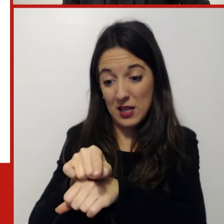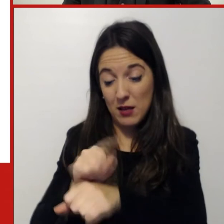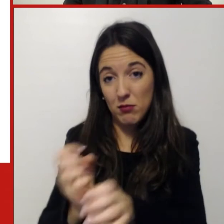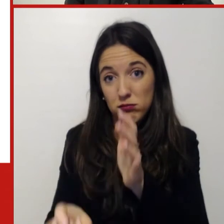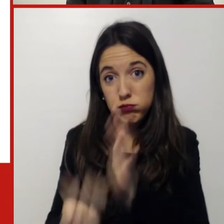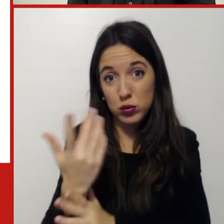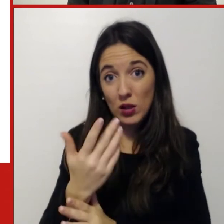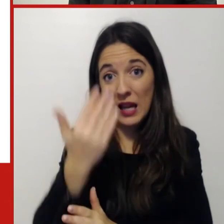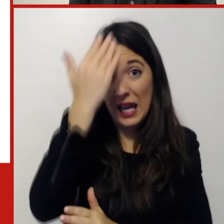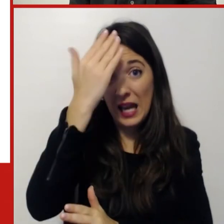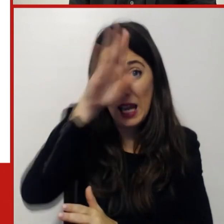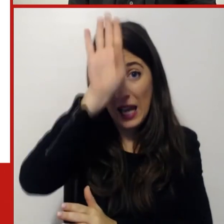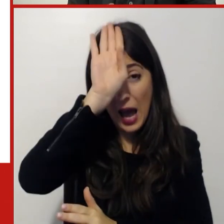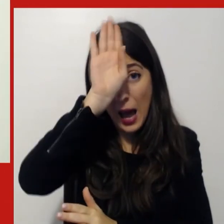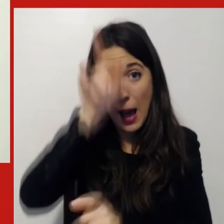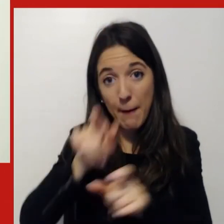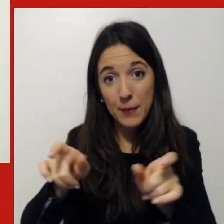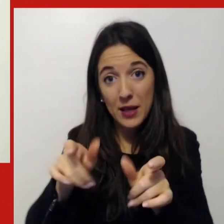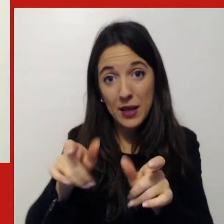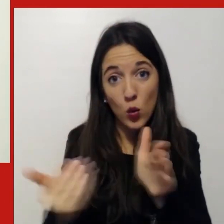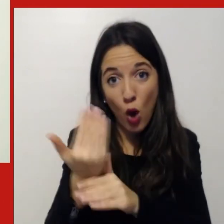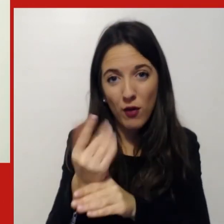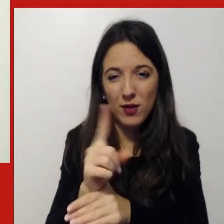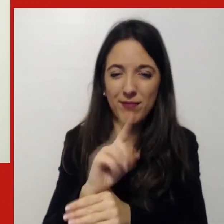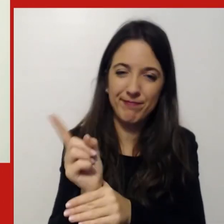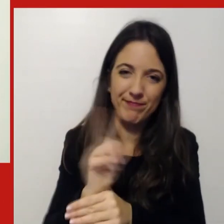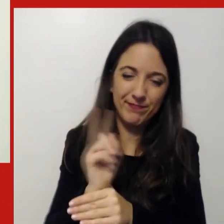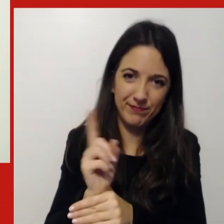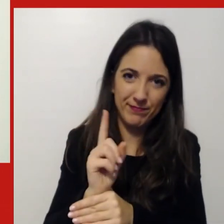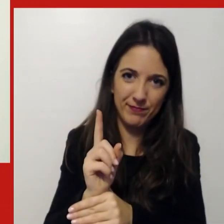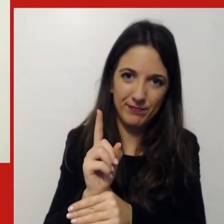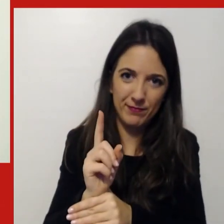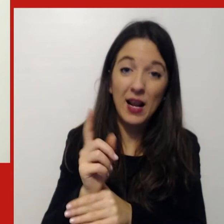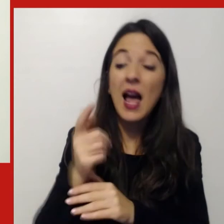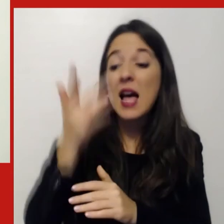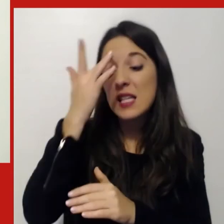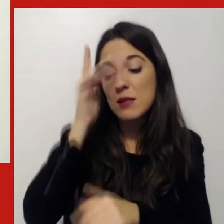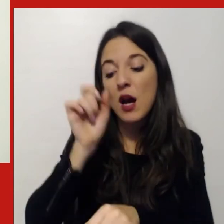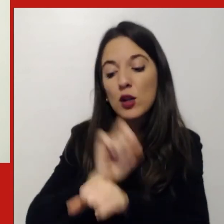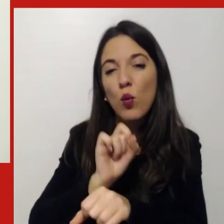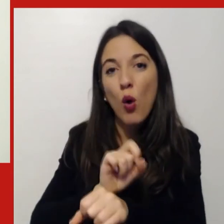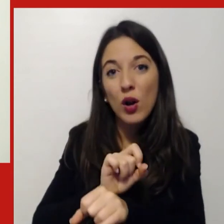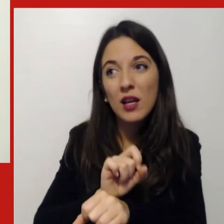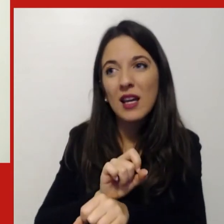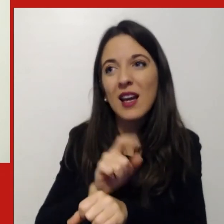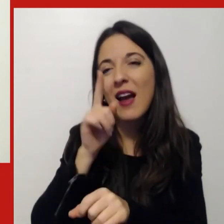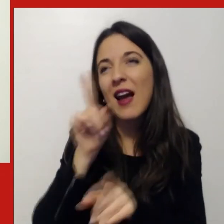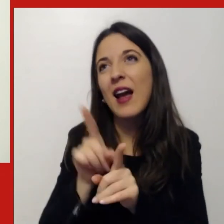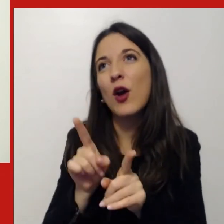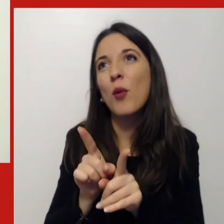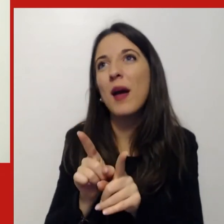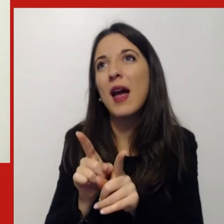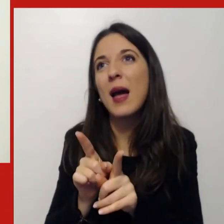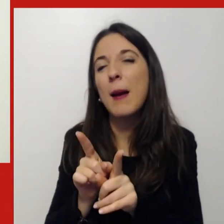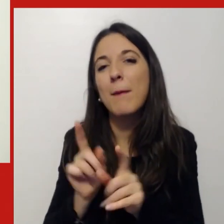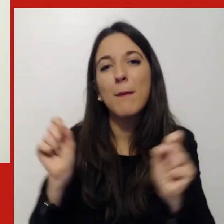lo smart working è una palestra ed è anche un po' una cartina di tornasole di quei